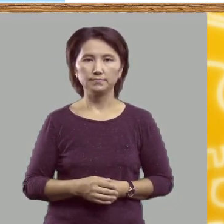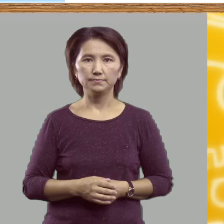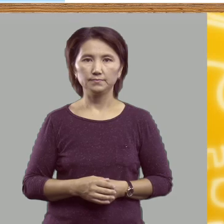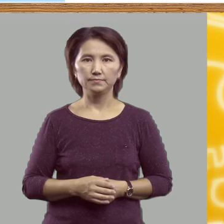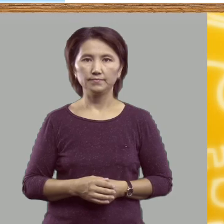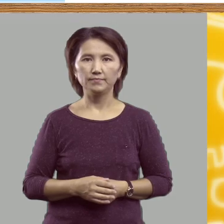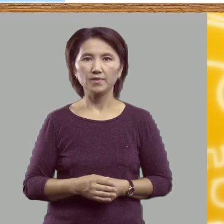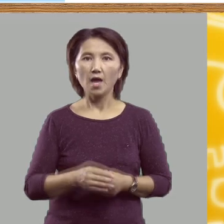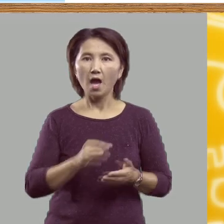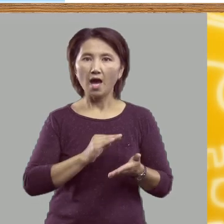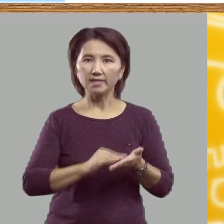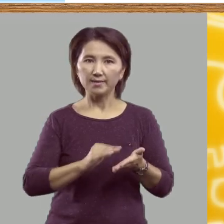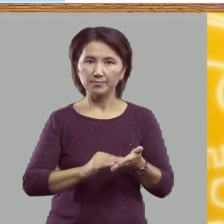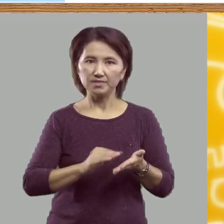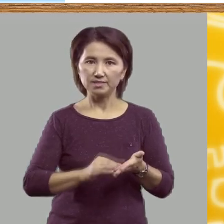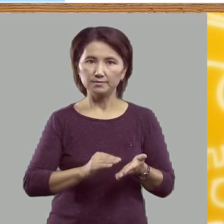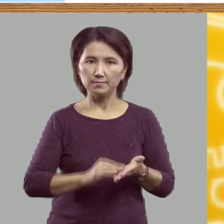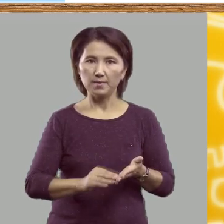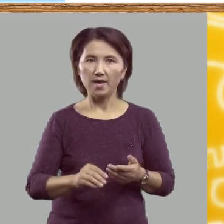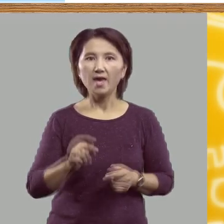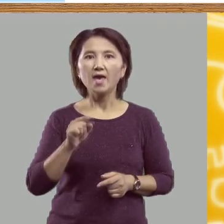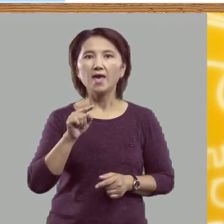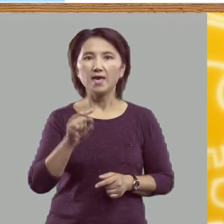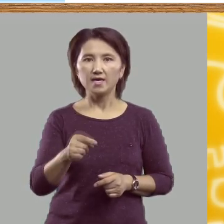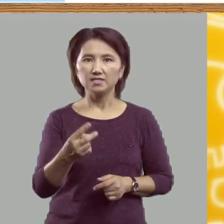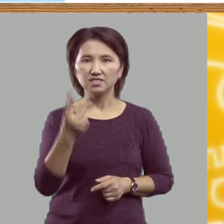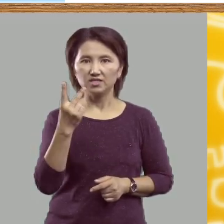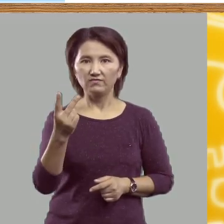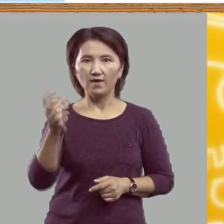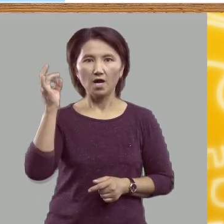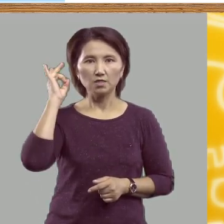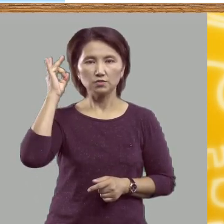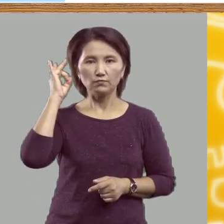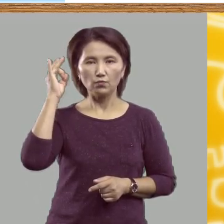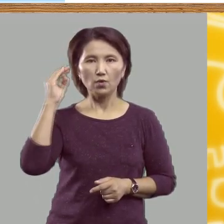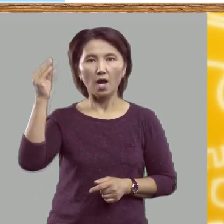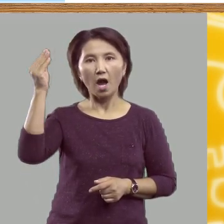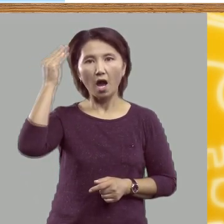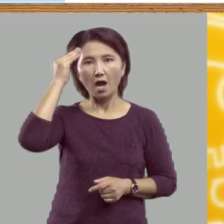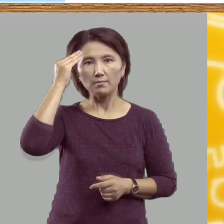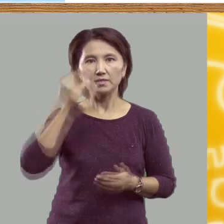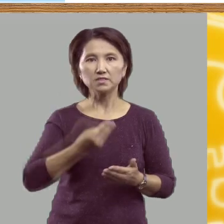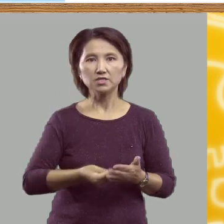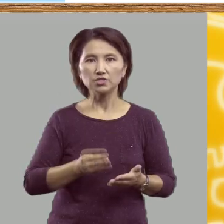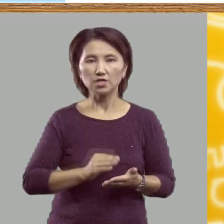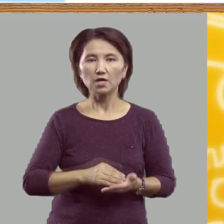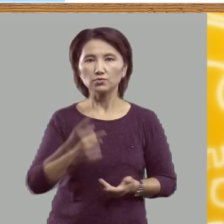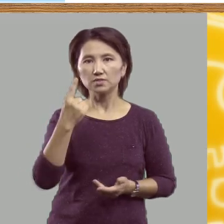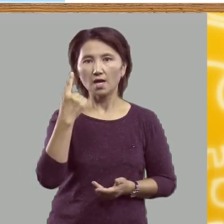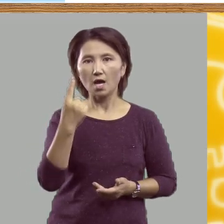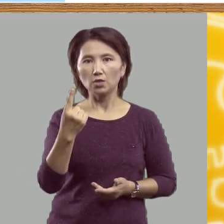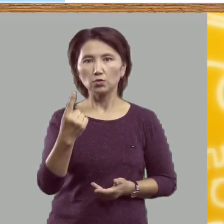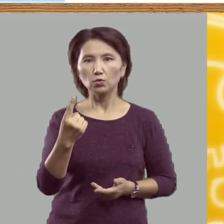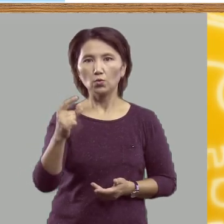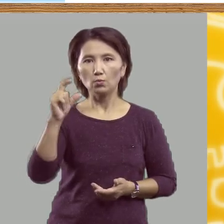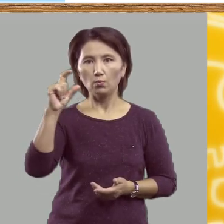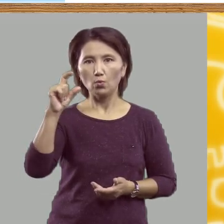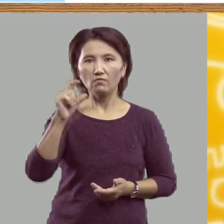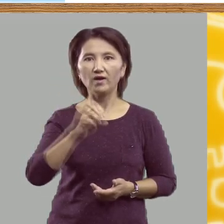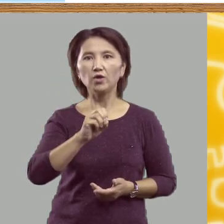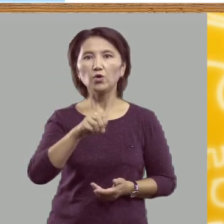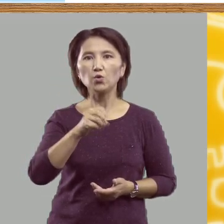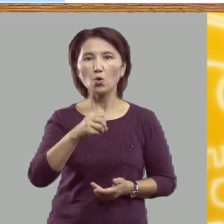А на письме эти два звука обозначаются одной буквой Ё.